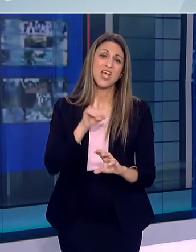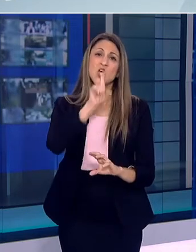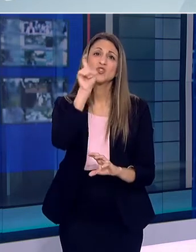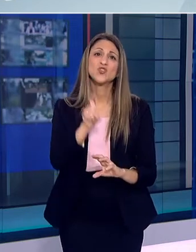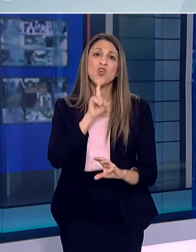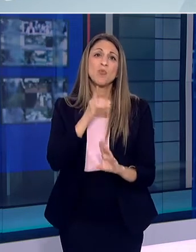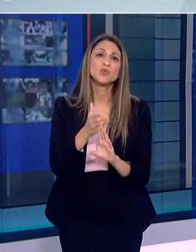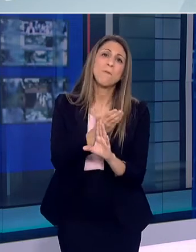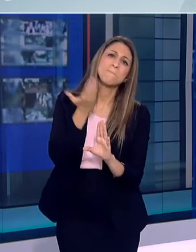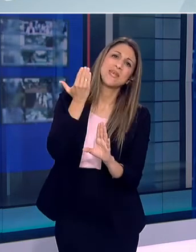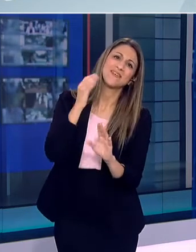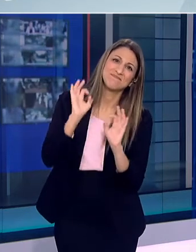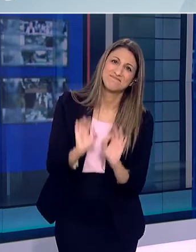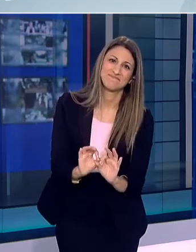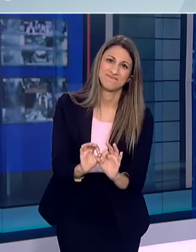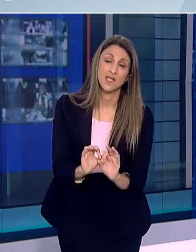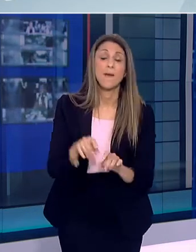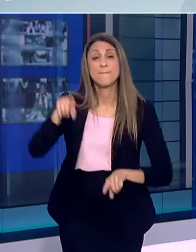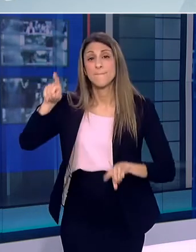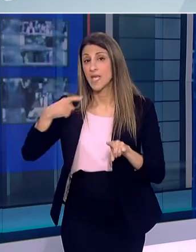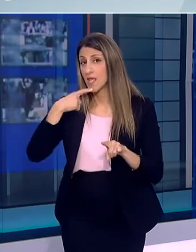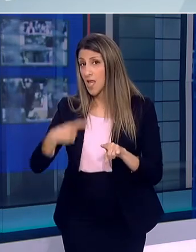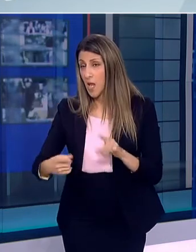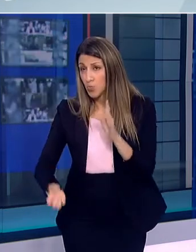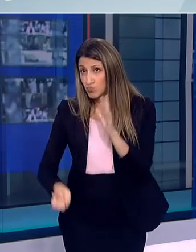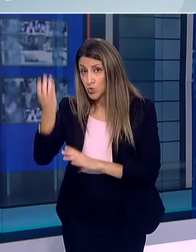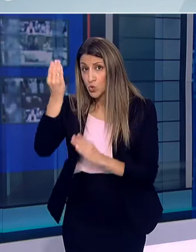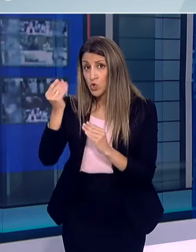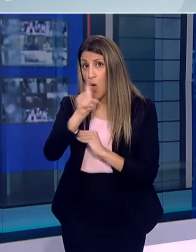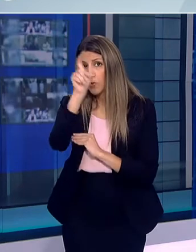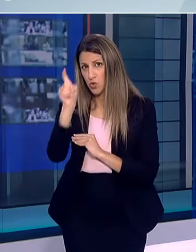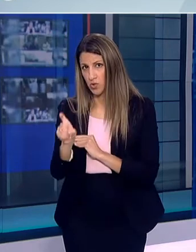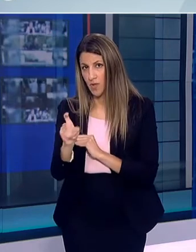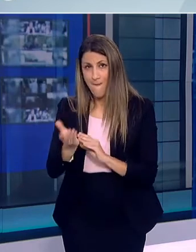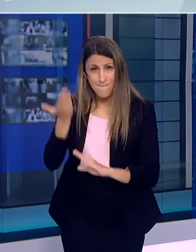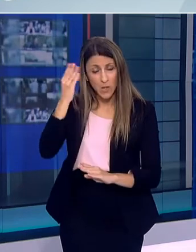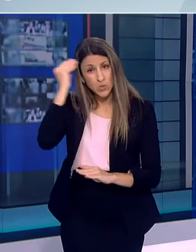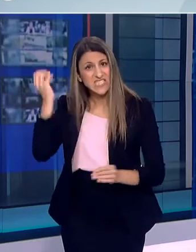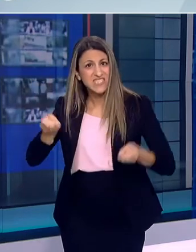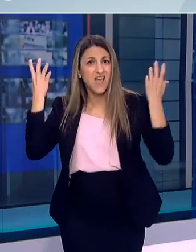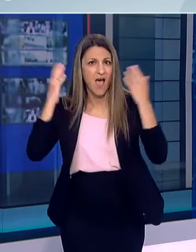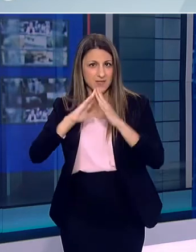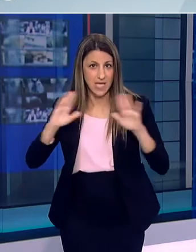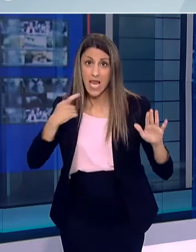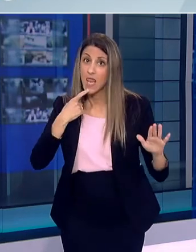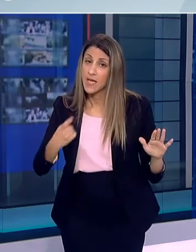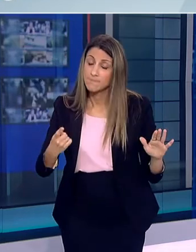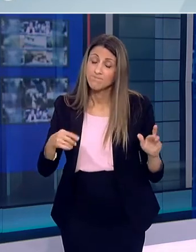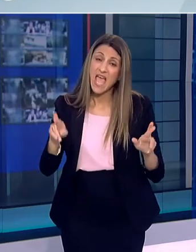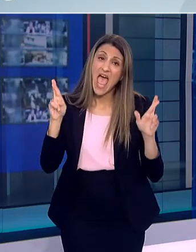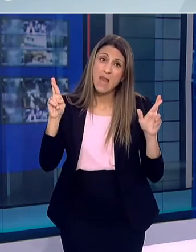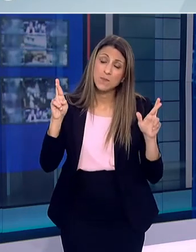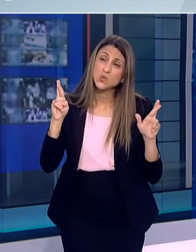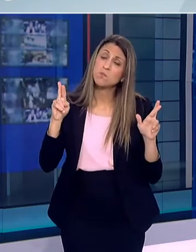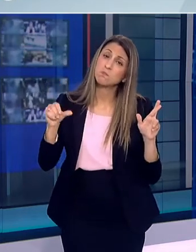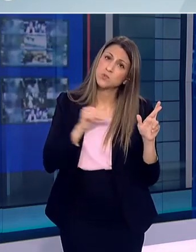εντελώς νέα κανονικότητα όπως ισχυρίζονται συνάδελφοί μου από την Νότια Κορέα Ο δρόμος μας προς την επιστροφή κάθε άλλο παρά εύκολος είναι